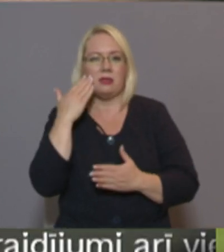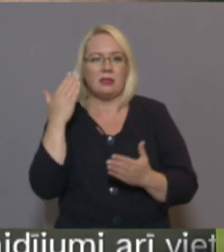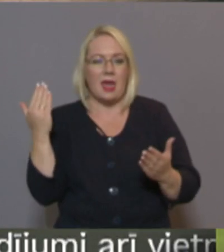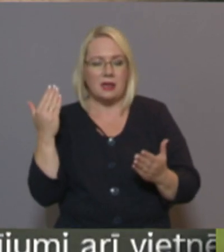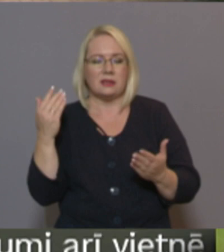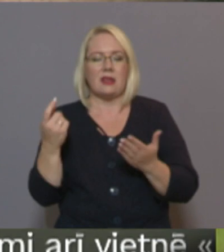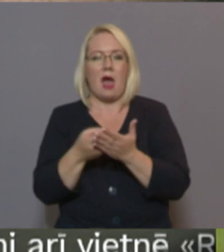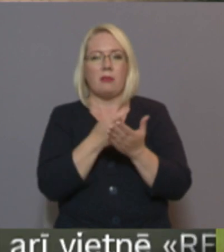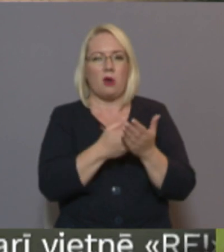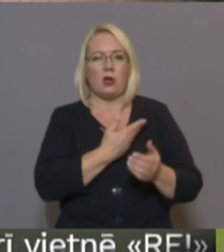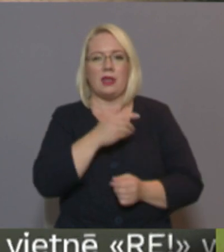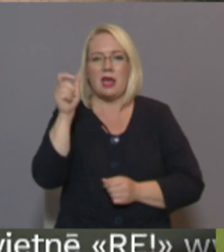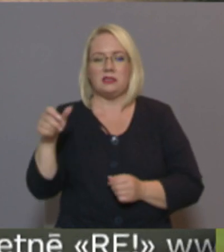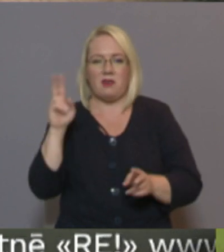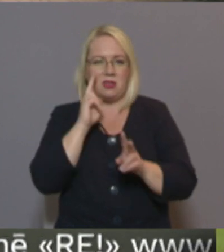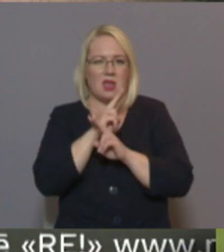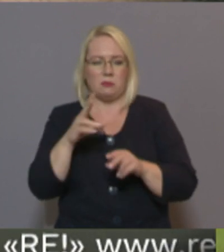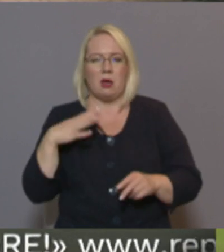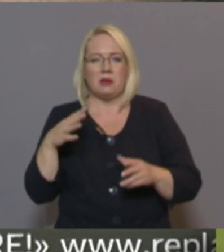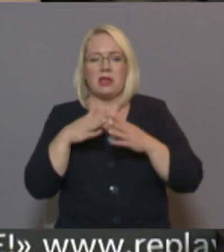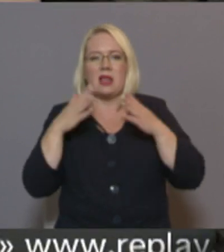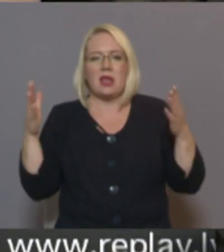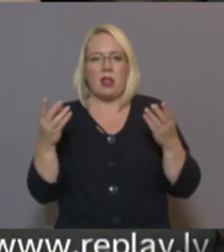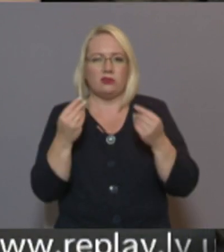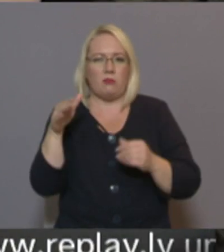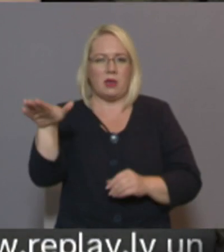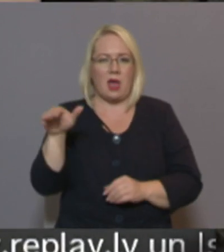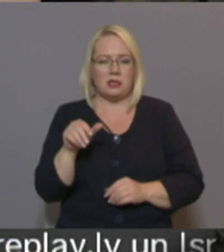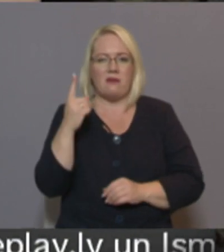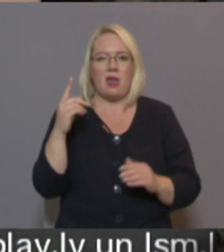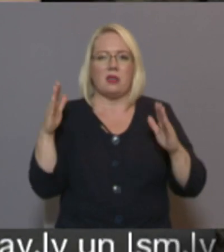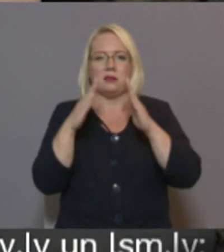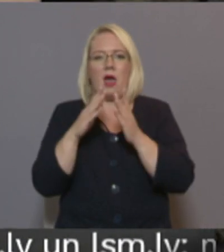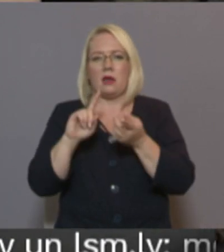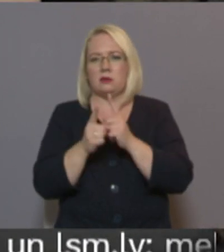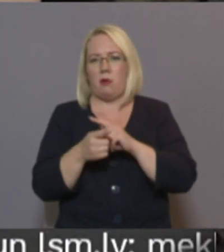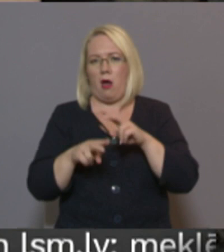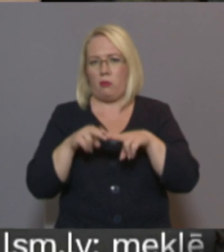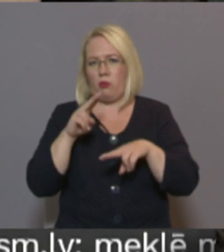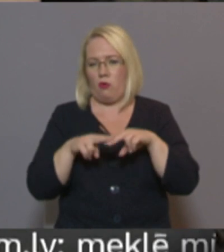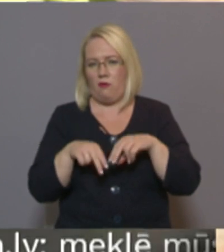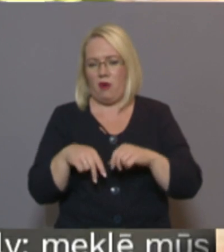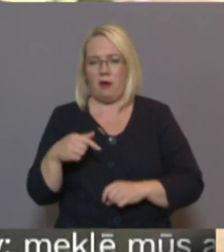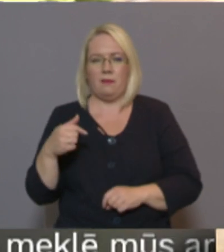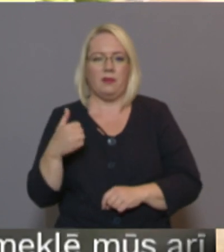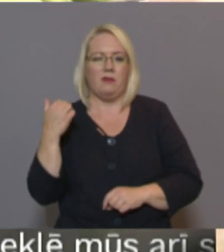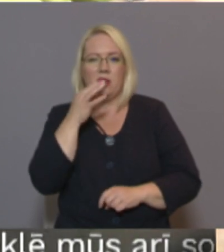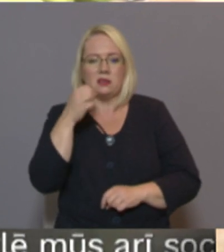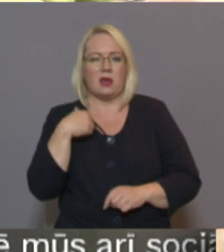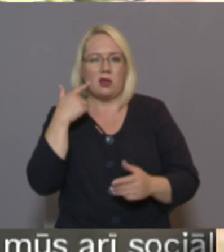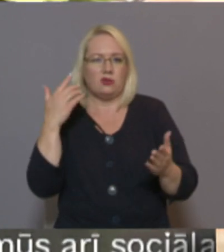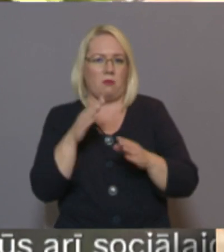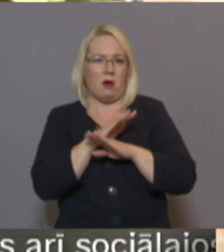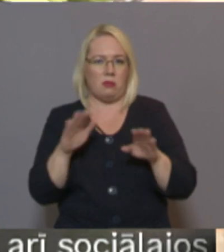tiek grobiņnieku pauži neizpratni par tik lielas summas aizņēmumu vienas ēkas pārbūvēji. Es domāju, ka ne, man galīdz, ka viņa jāsaka labā